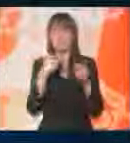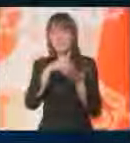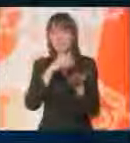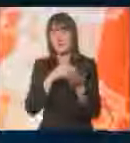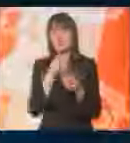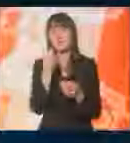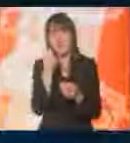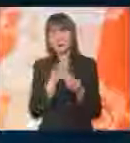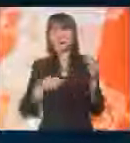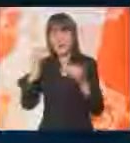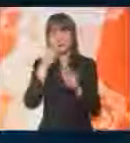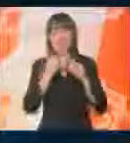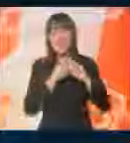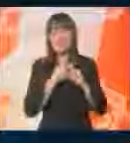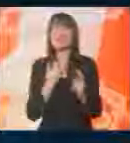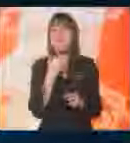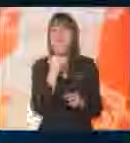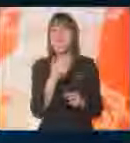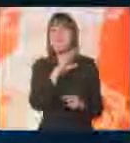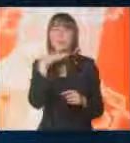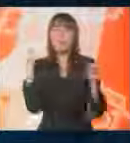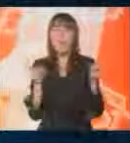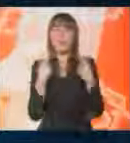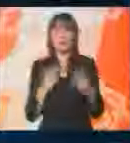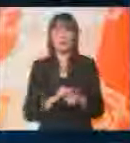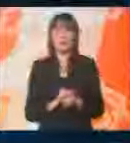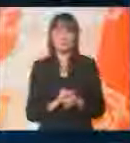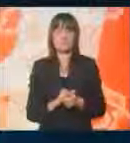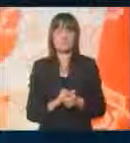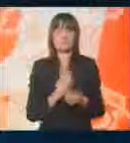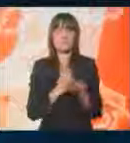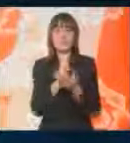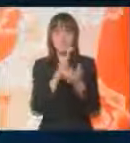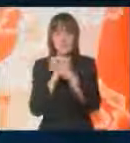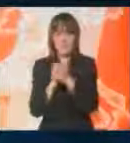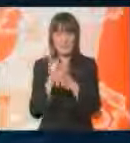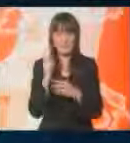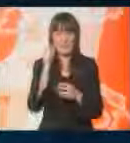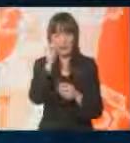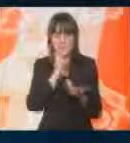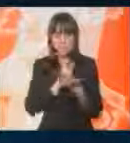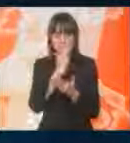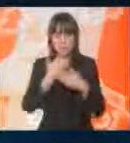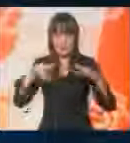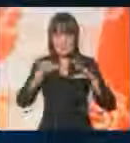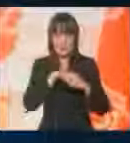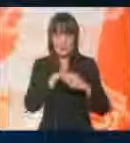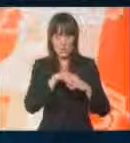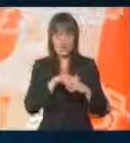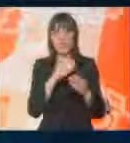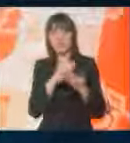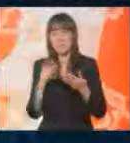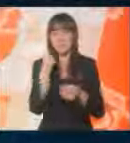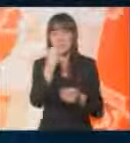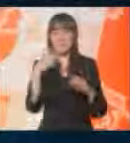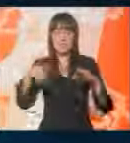Malo su veće obaveze, ali je novo lakše. Kroz partnerstvo sa Nacionalnom službom za zapošljavanje, pored